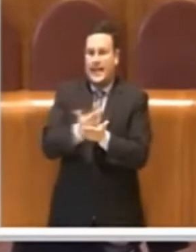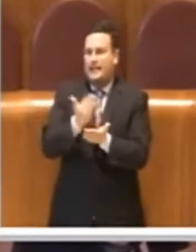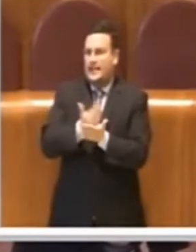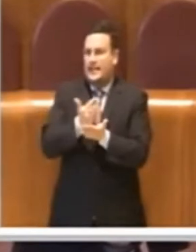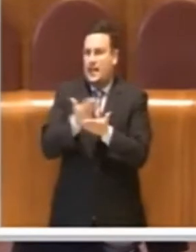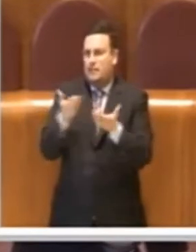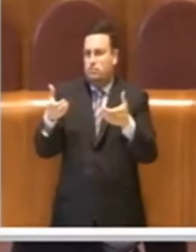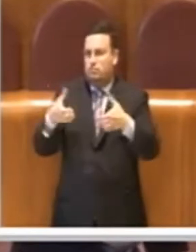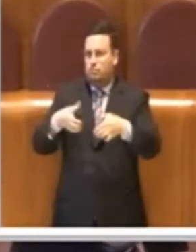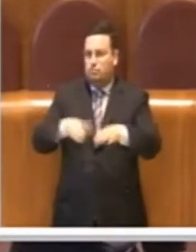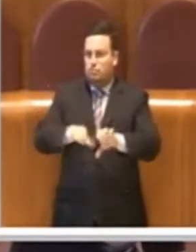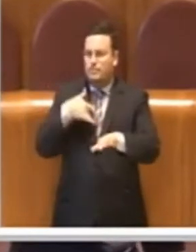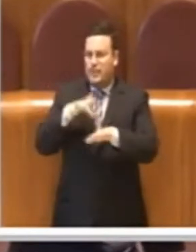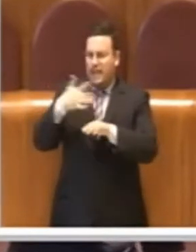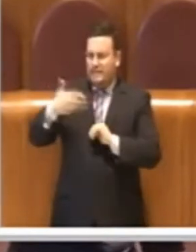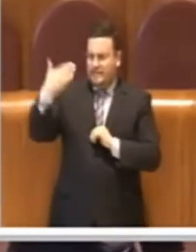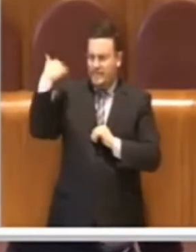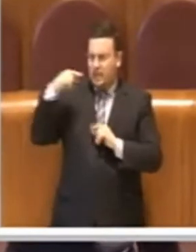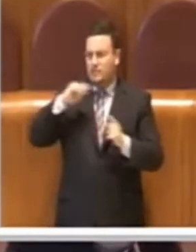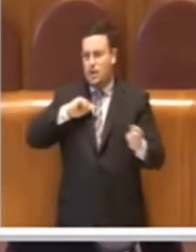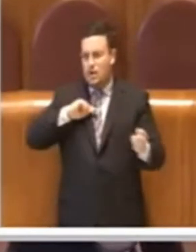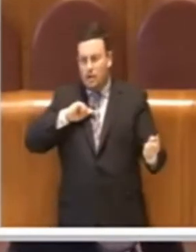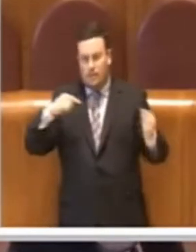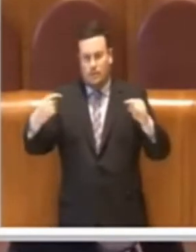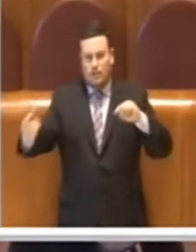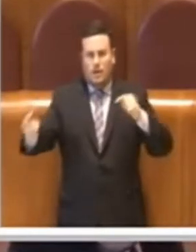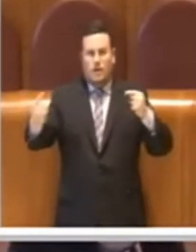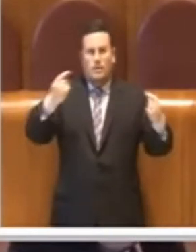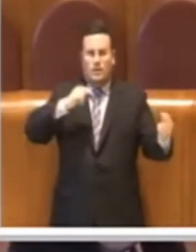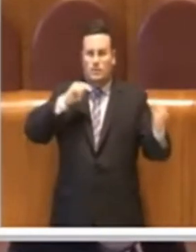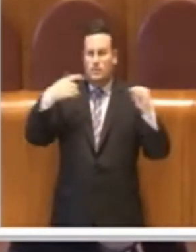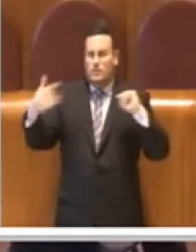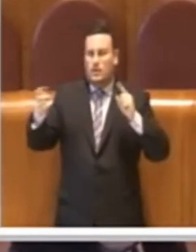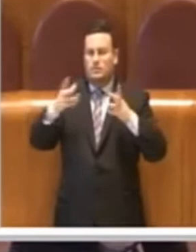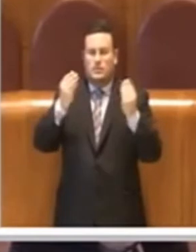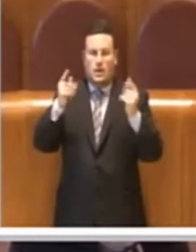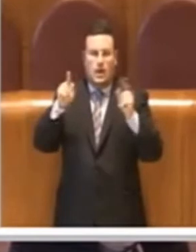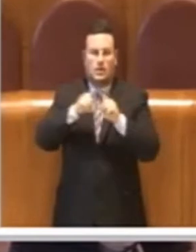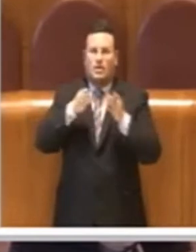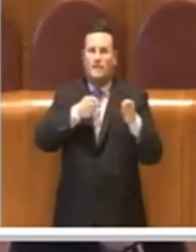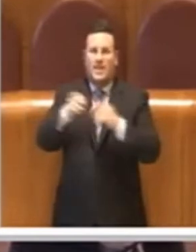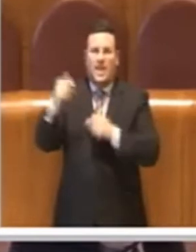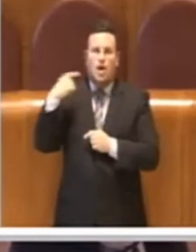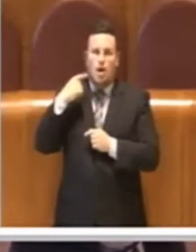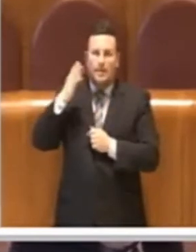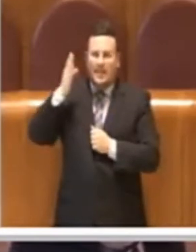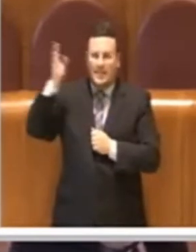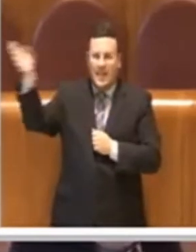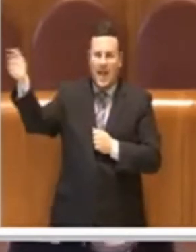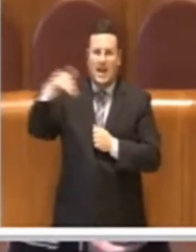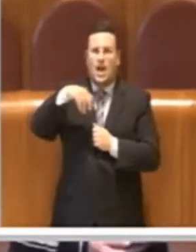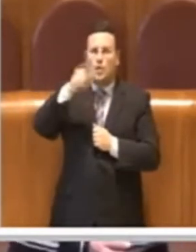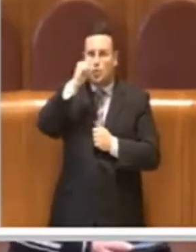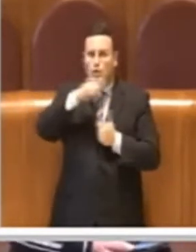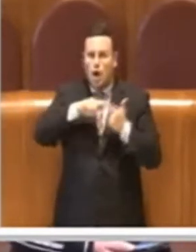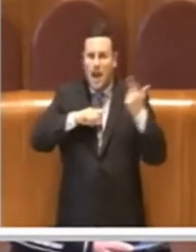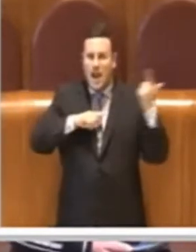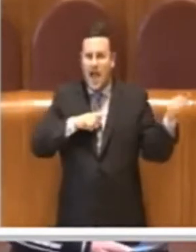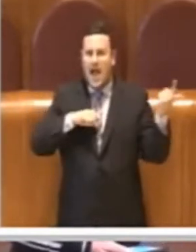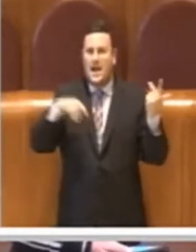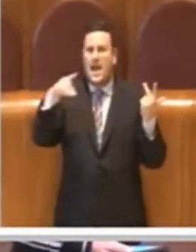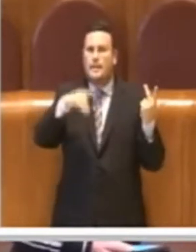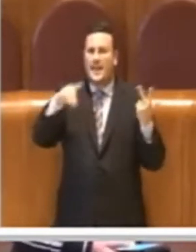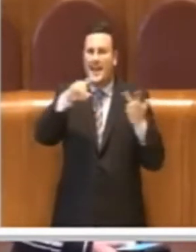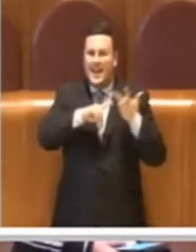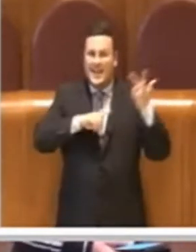fatto non senza polemiche, in tante consolari, penso a via Nomentana, penso a via Tuscolana, penso a via Prenestina,